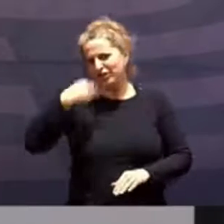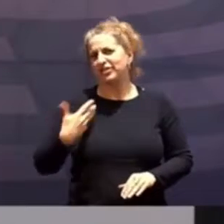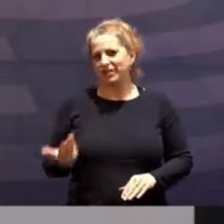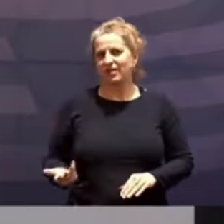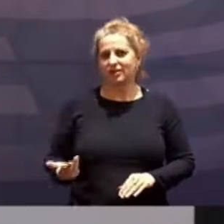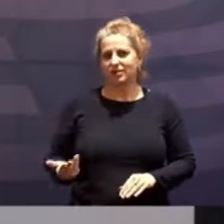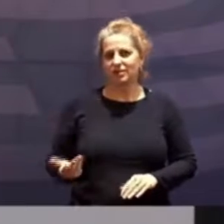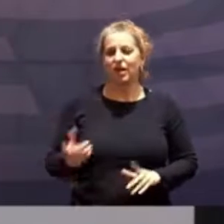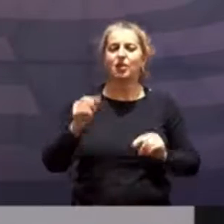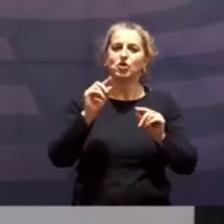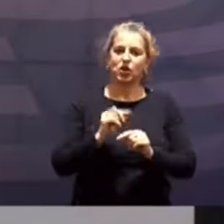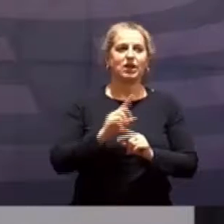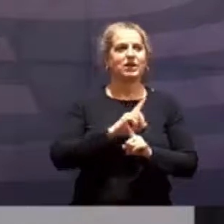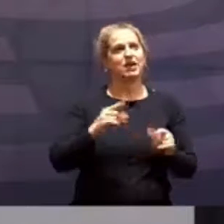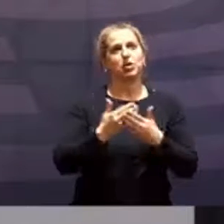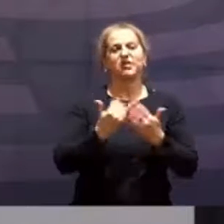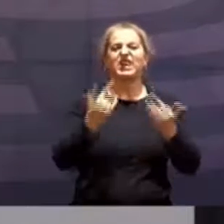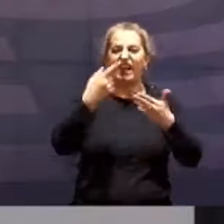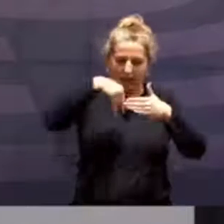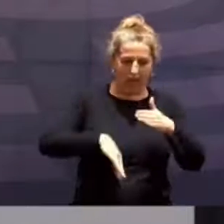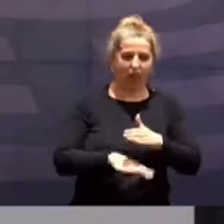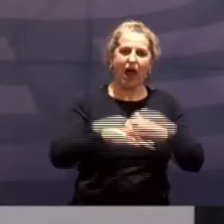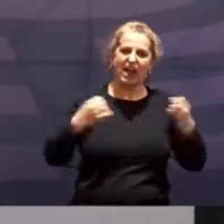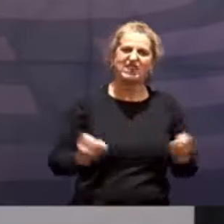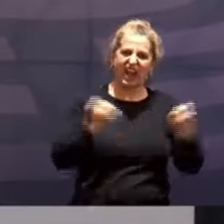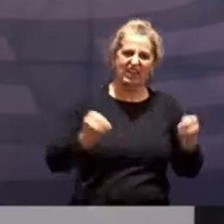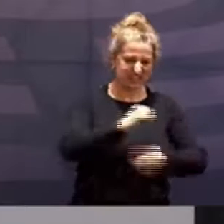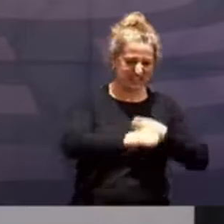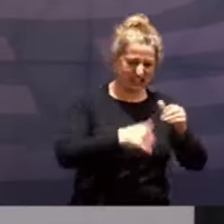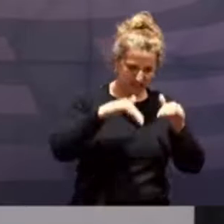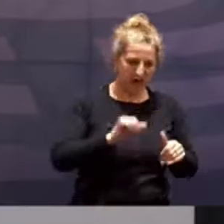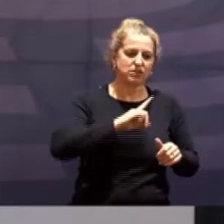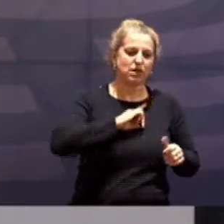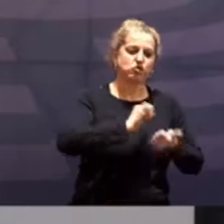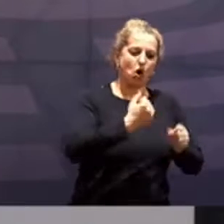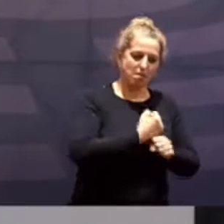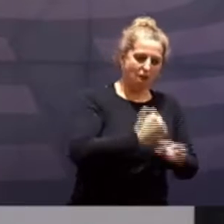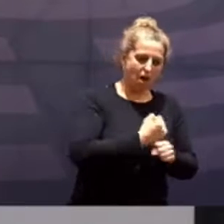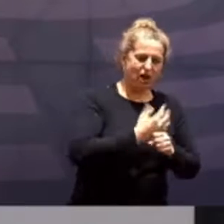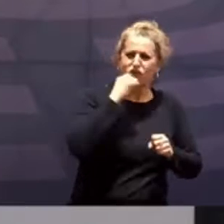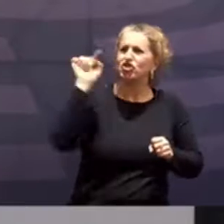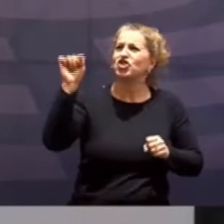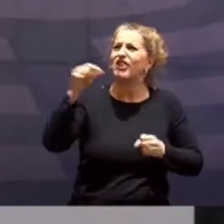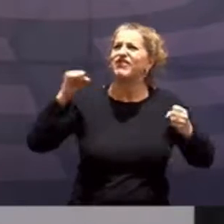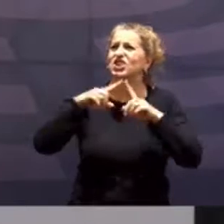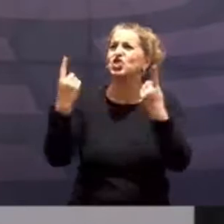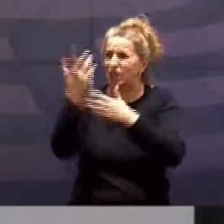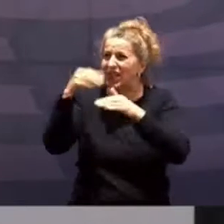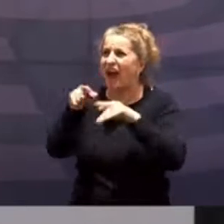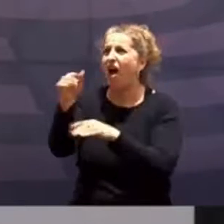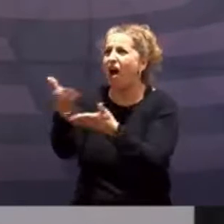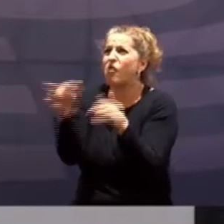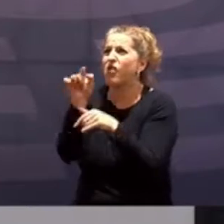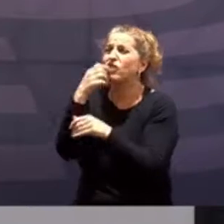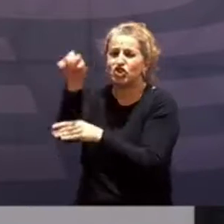eben nicht im Keller ein Trainingsgerät haben als Ersatz für geschlossene Sportanlagen oder denen in beengten Wohnverhältnissen die Decke auf den